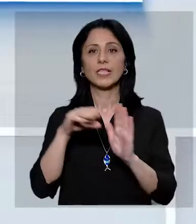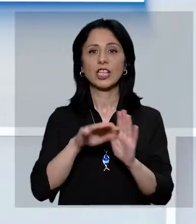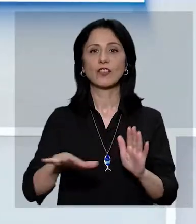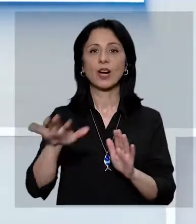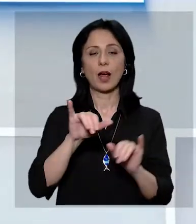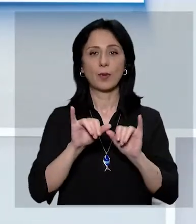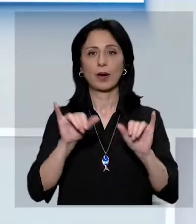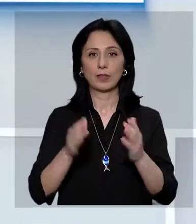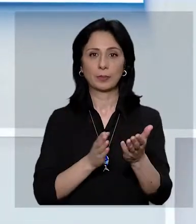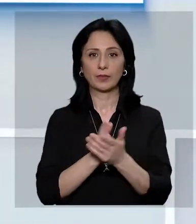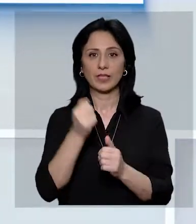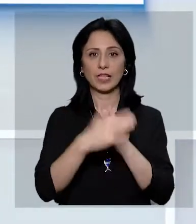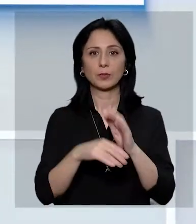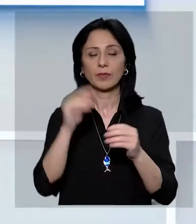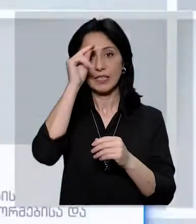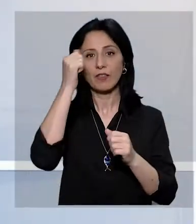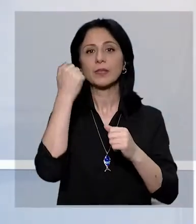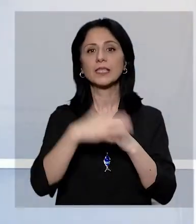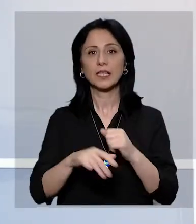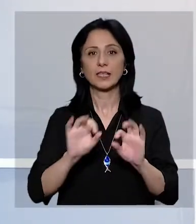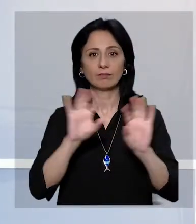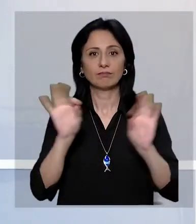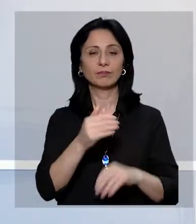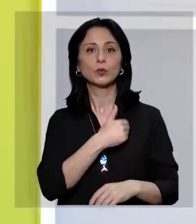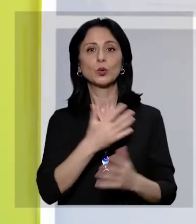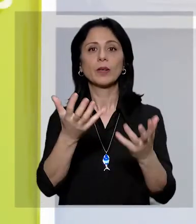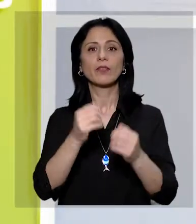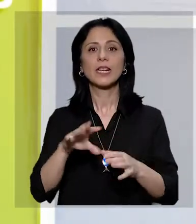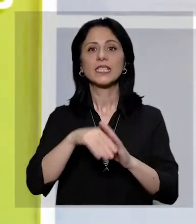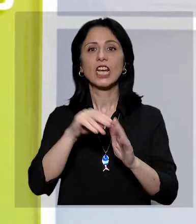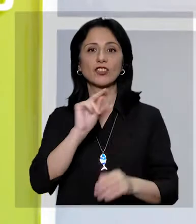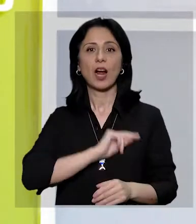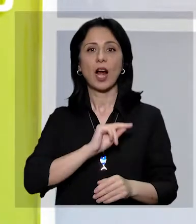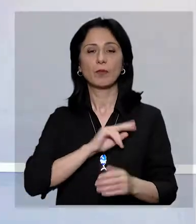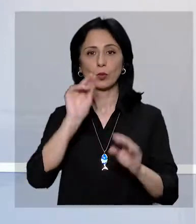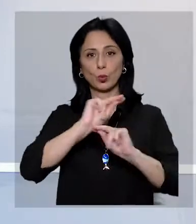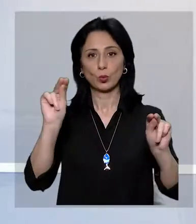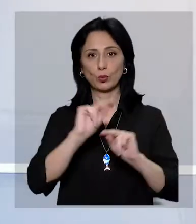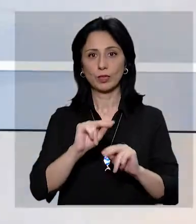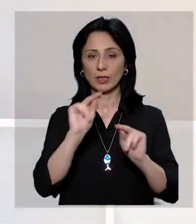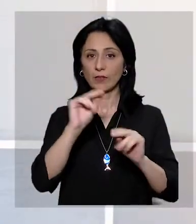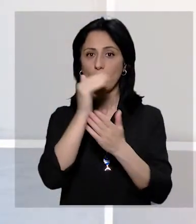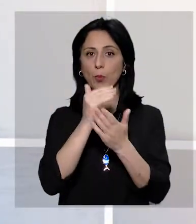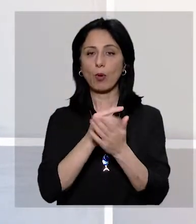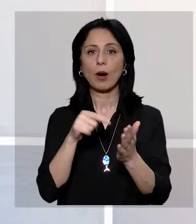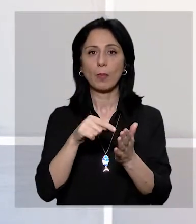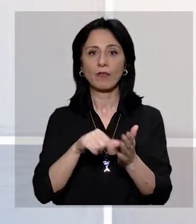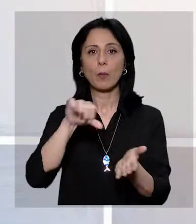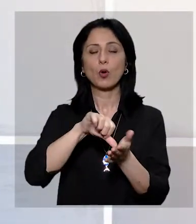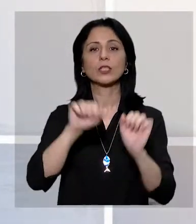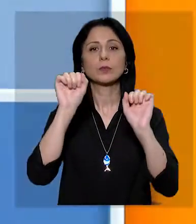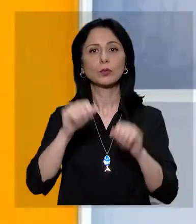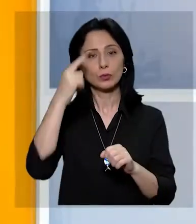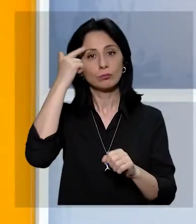ընտրական միջավայրի զարգացման նպատակով կընհն և ուսուսման կենտրոն հայտարարում են կամեցողների ինդունելություն ուսունական ծրագրի